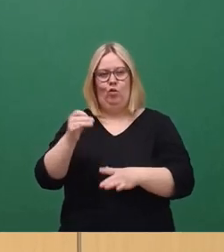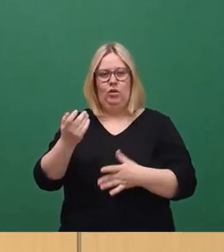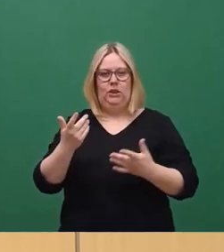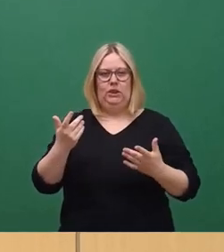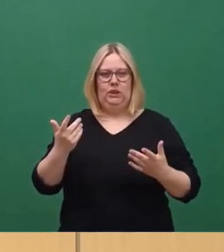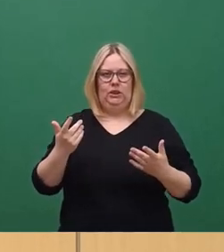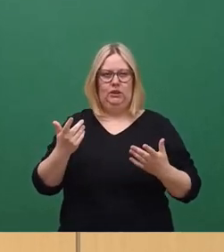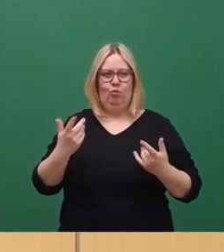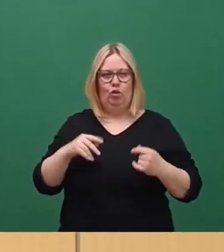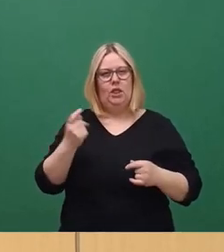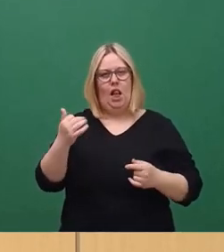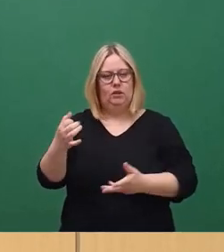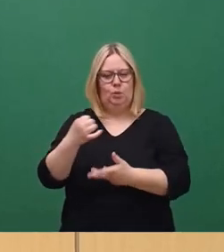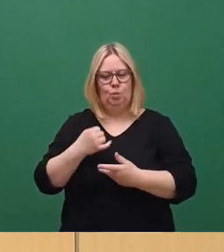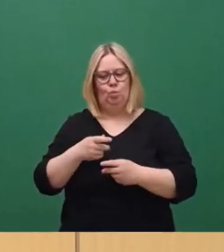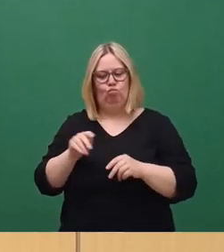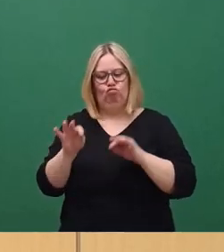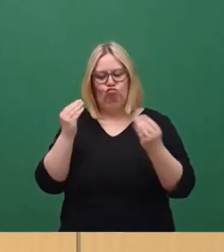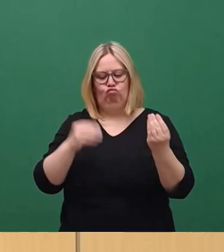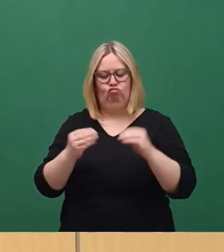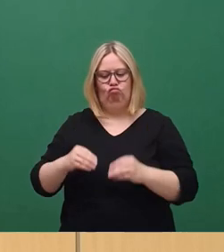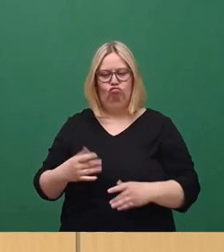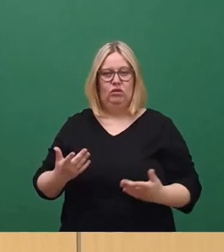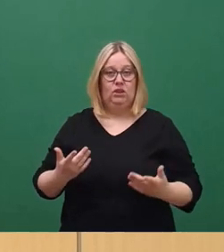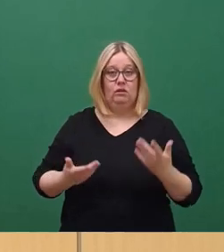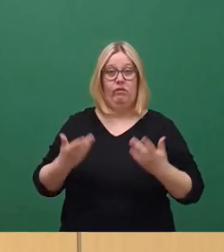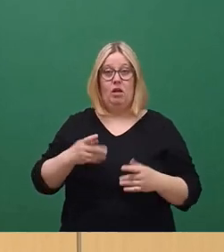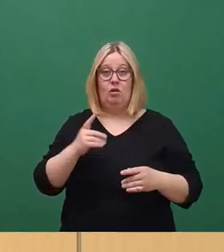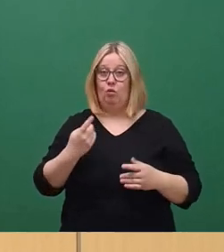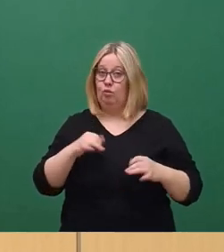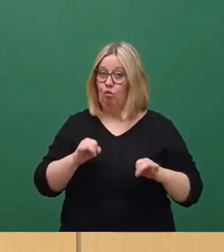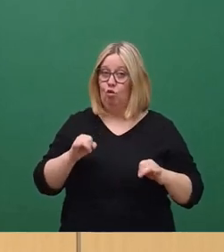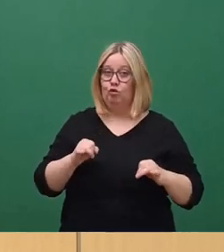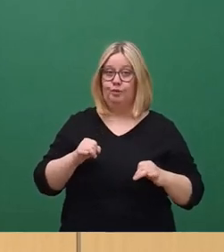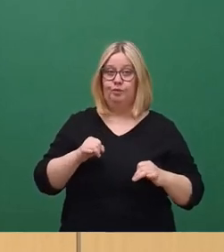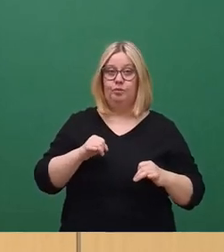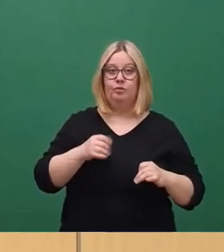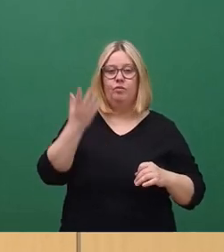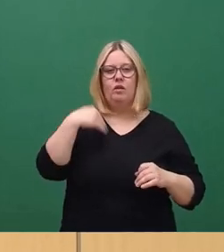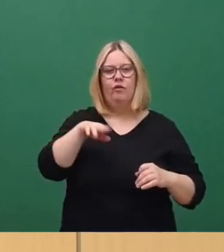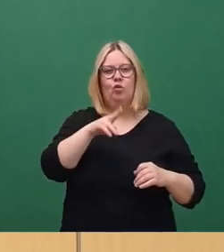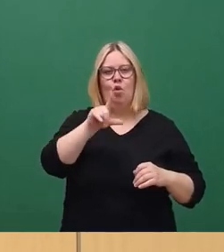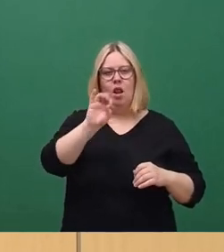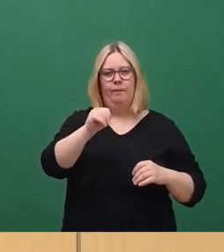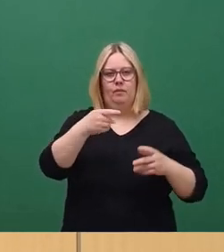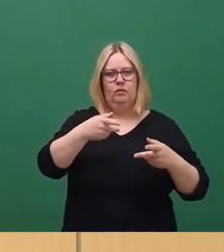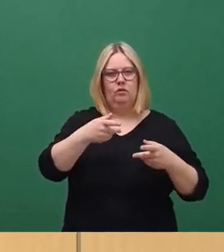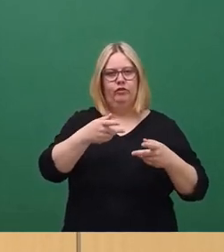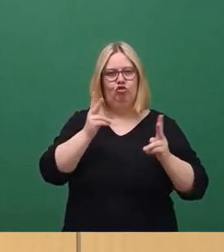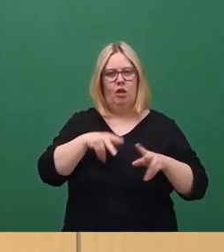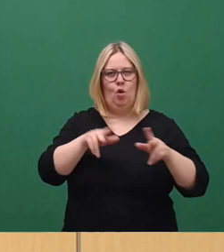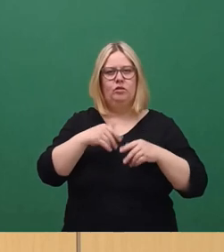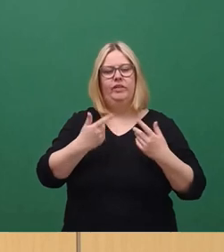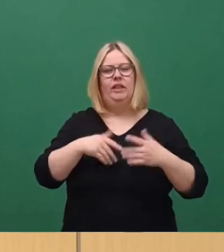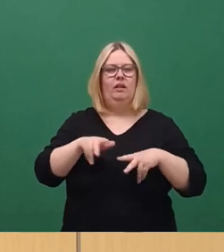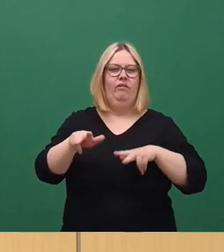der das Geld in die Hand genommen hat. Und vielleicht gibt es eben auch diese Ulmer-Lösung, die da mal vorgestellt wurde, wo man eben den Verkehr irgendwie verlangsamt,